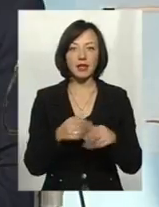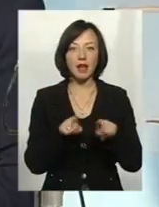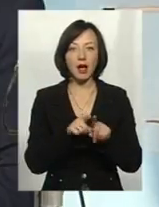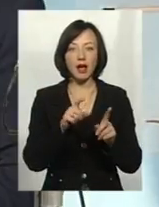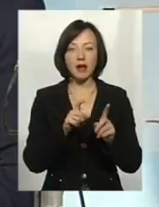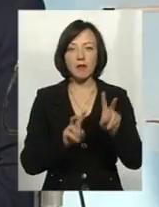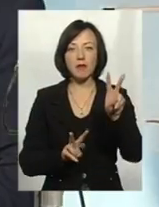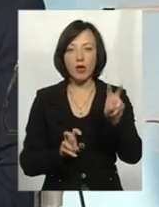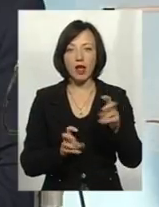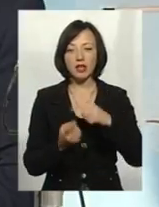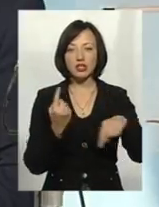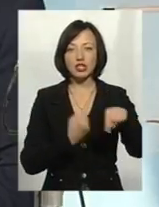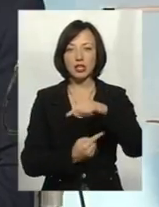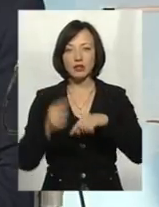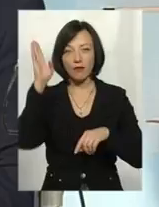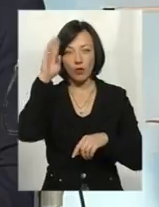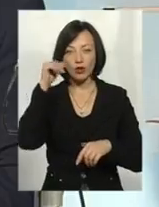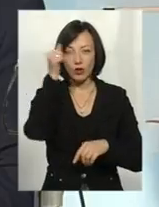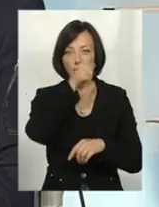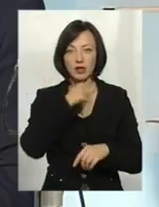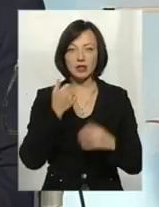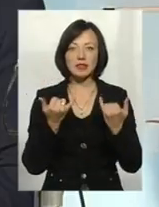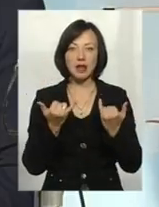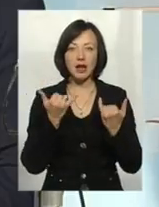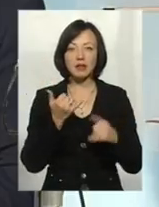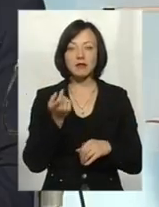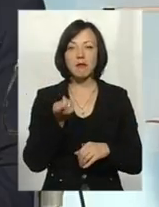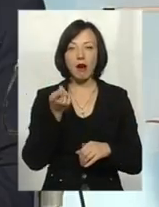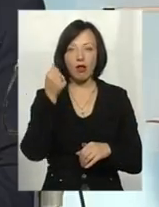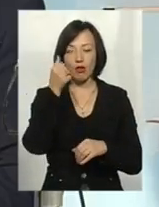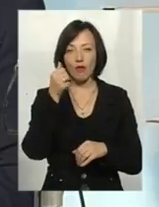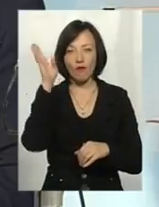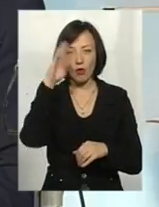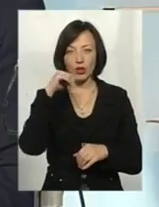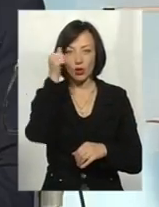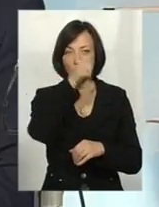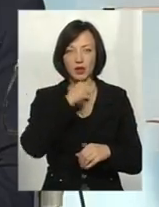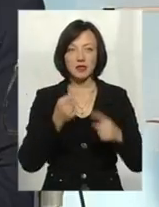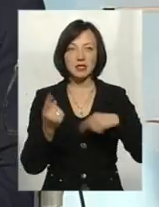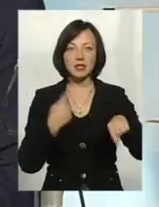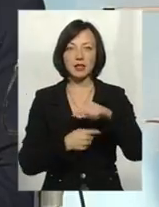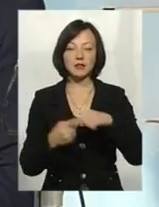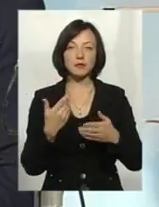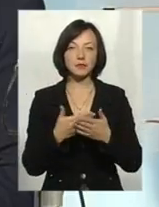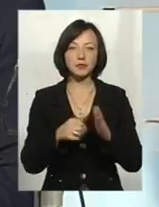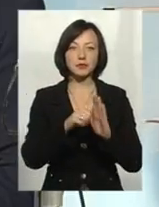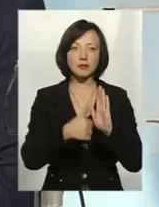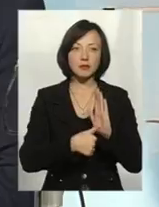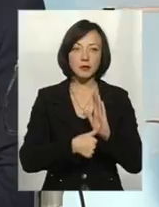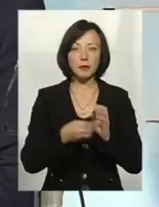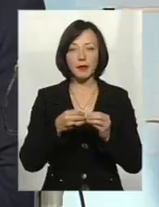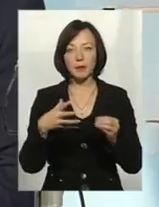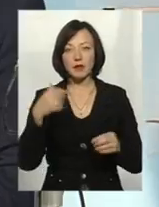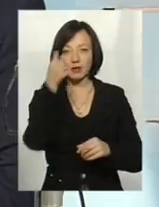років. Зараз ми знаходимося в періоді маловодних років. Ну, циклічність сягає 16-15